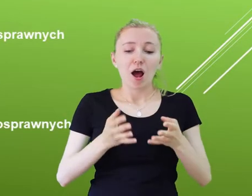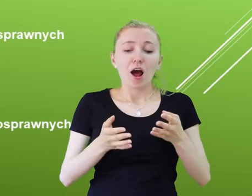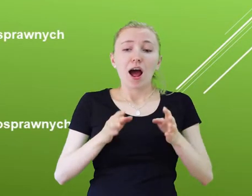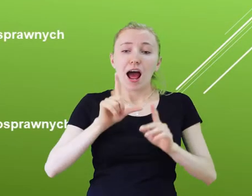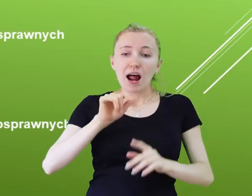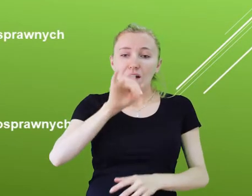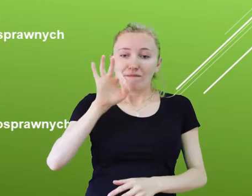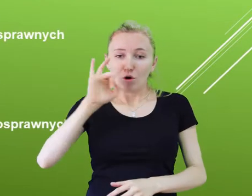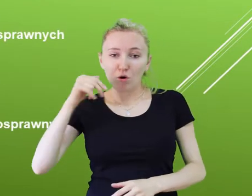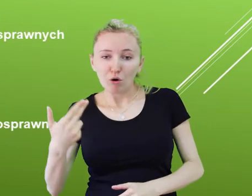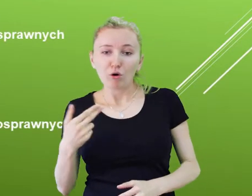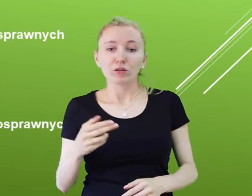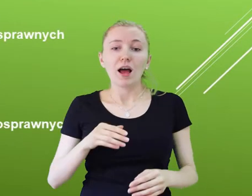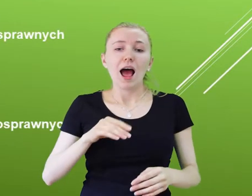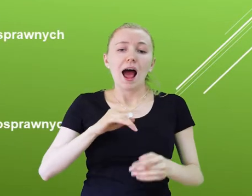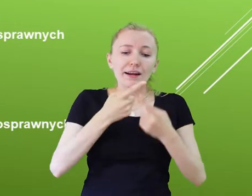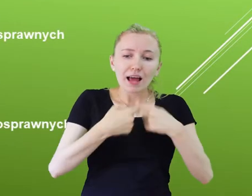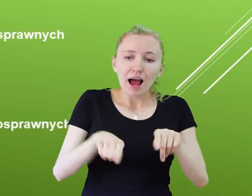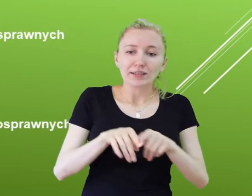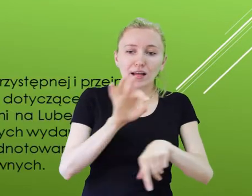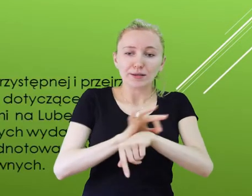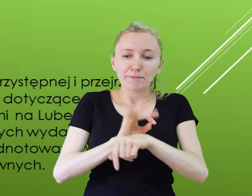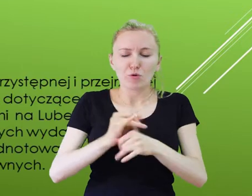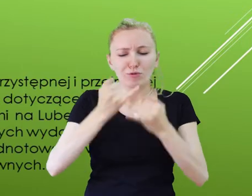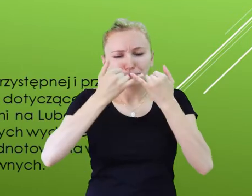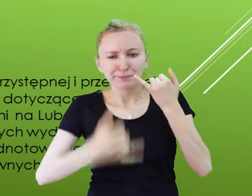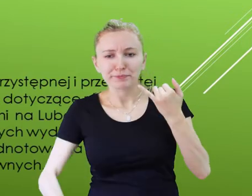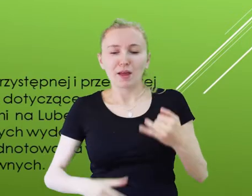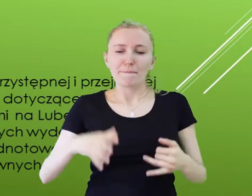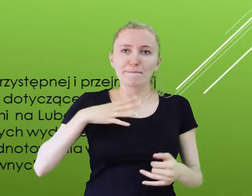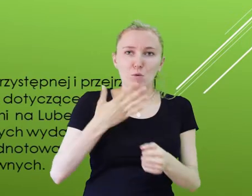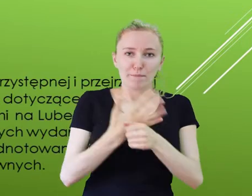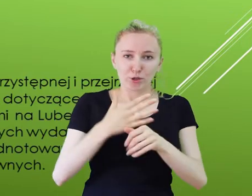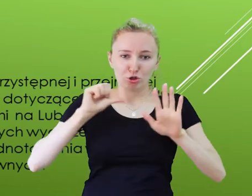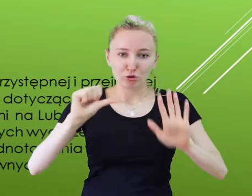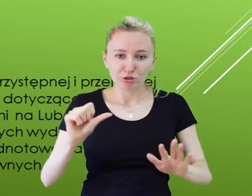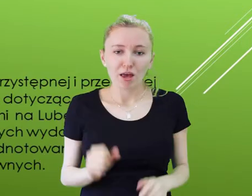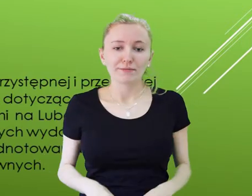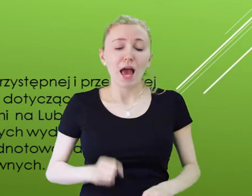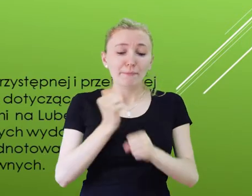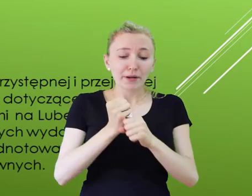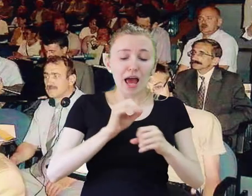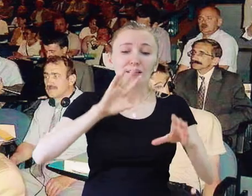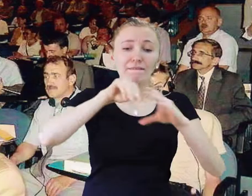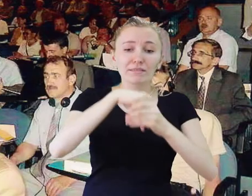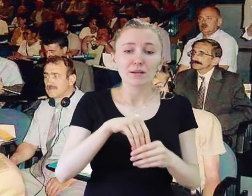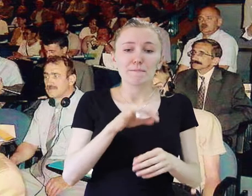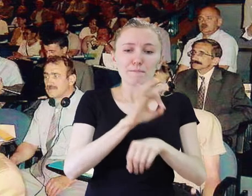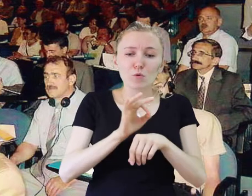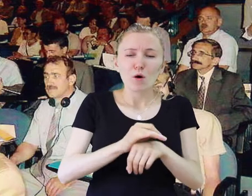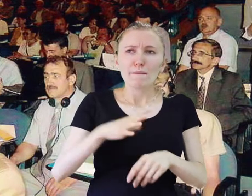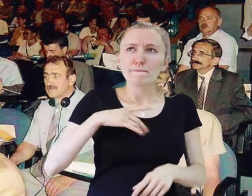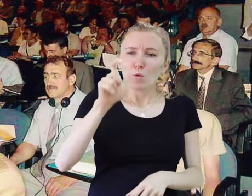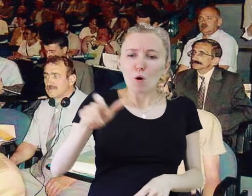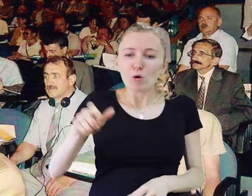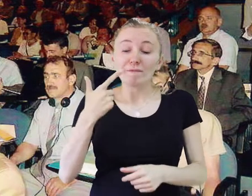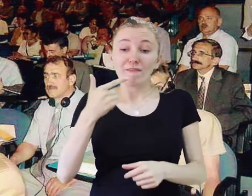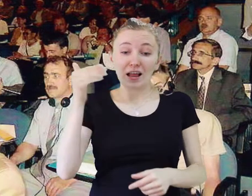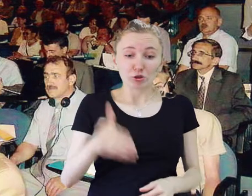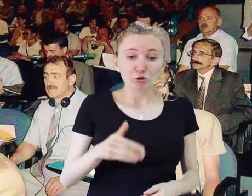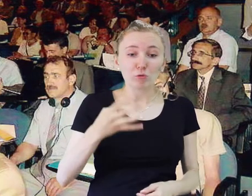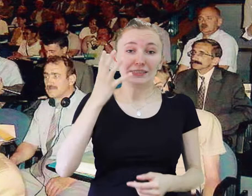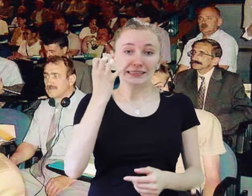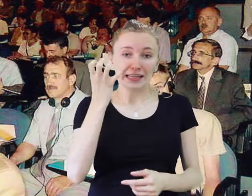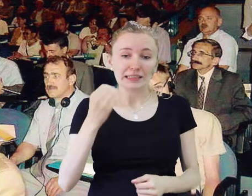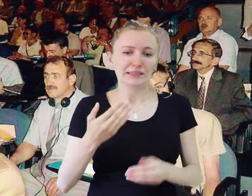Wojewódzki, zrealizował 56 różnorodnych projektów. Do ich wykonania zostało zatrudnionych ponad 2400